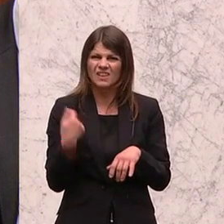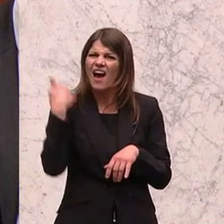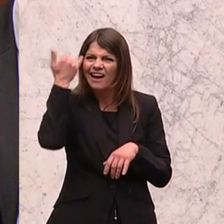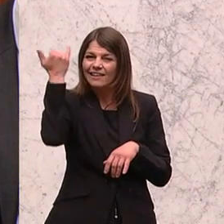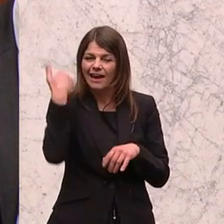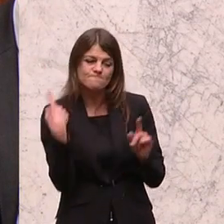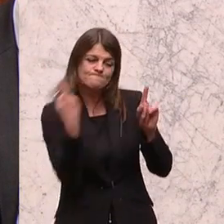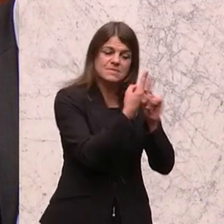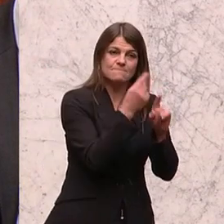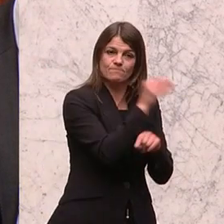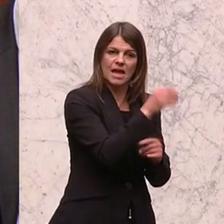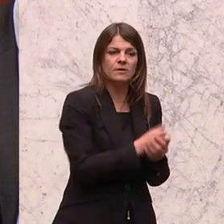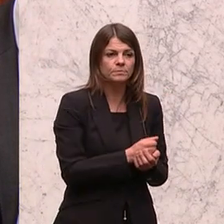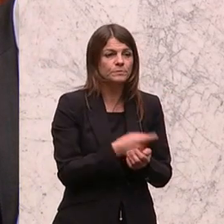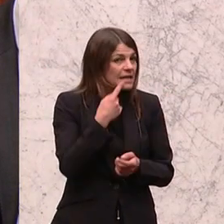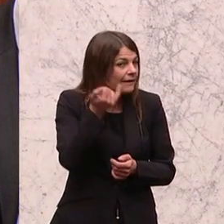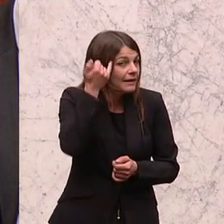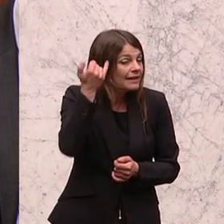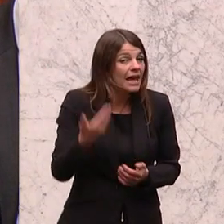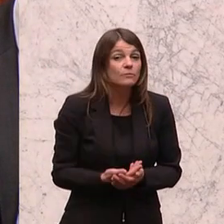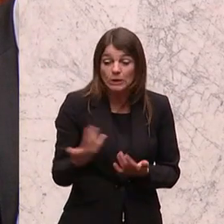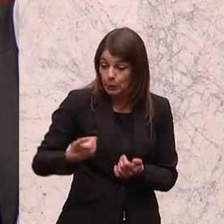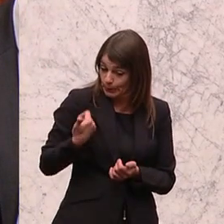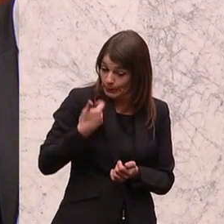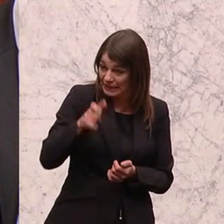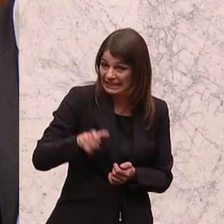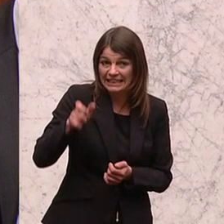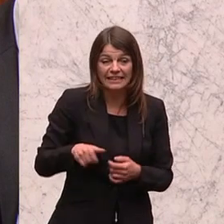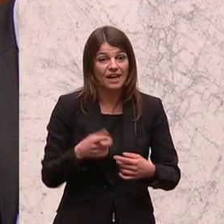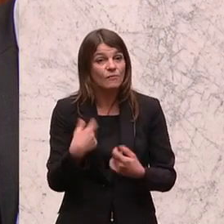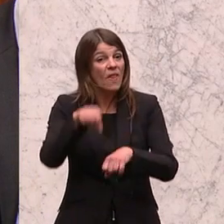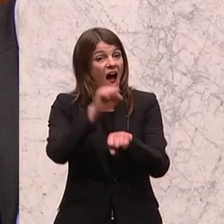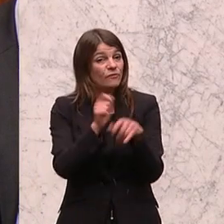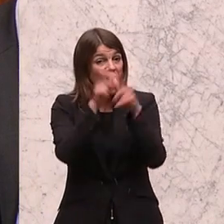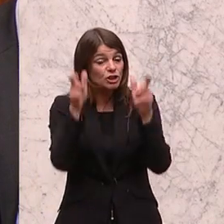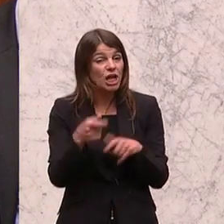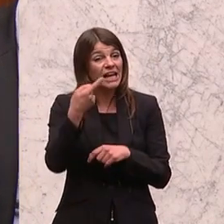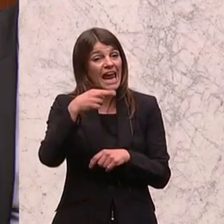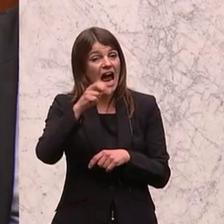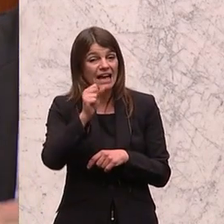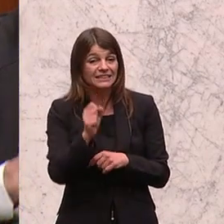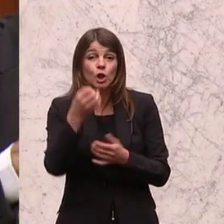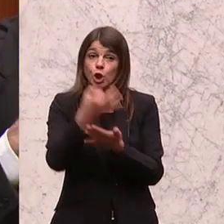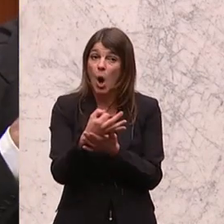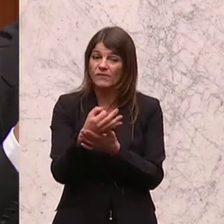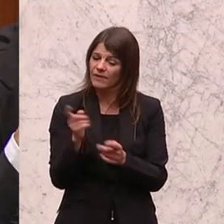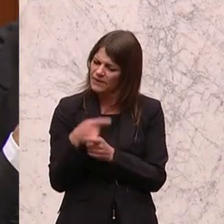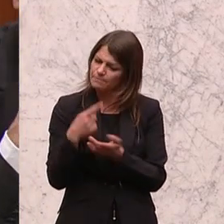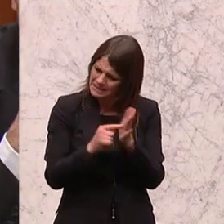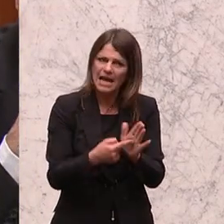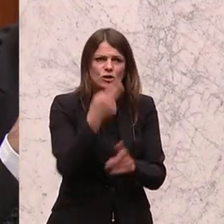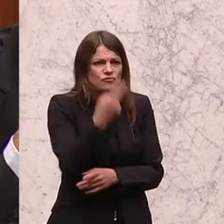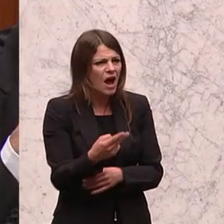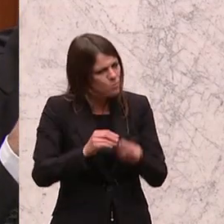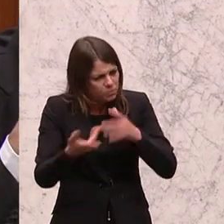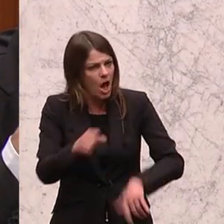konfrontiert, nämlich mit der Idee, dass man Jugendliche aus der Haftanstalt in Gerersdorf einmal damit konfrontiert, wie mühsam es ist und wie